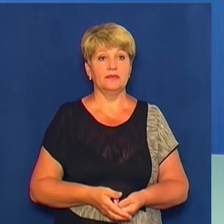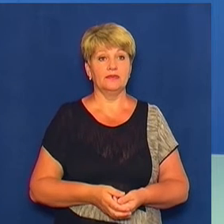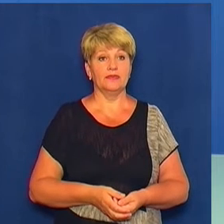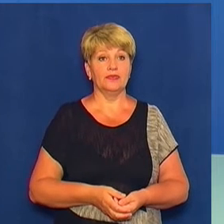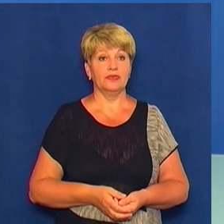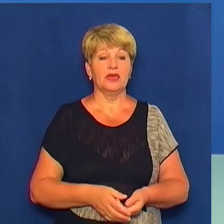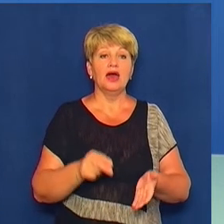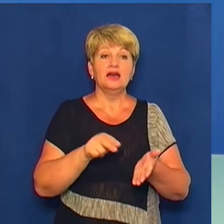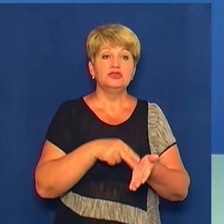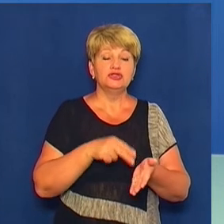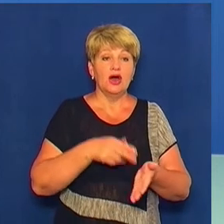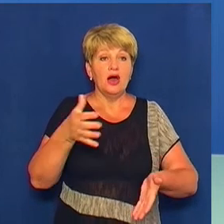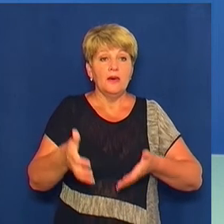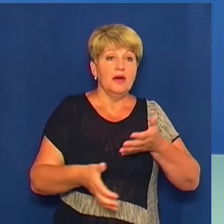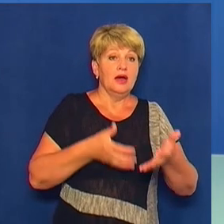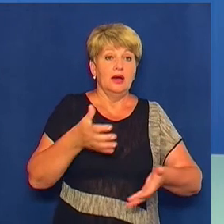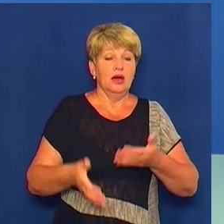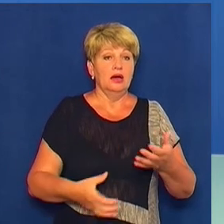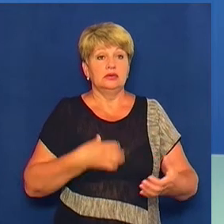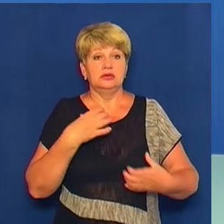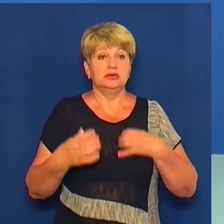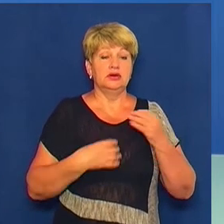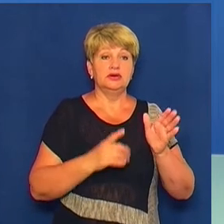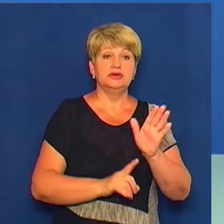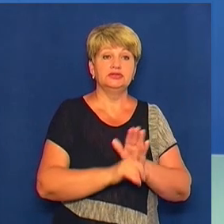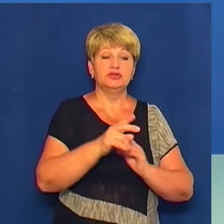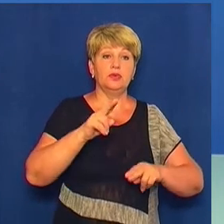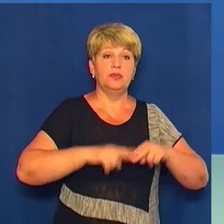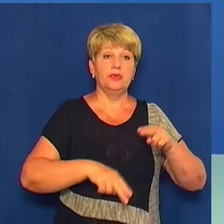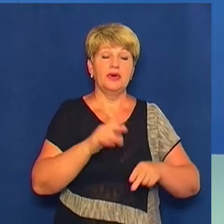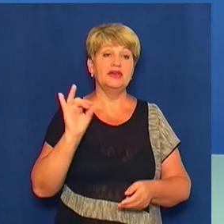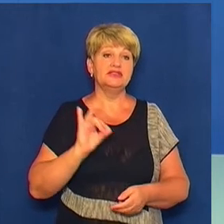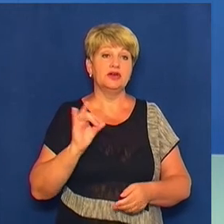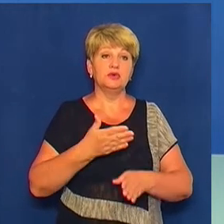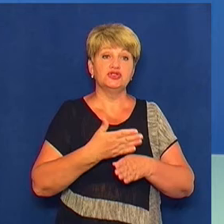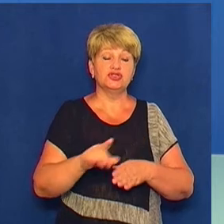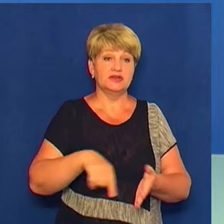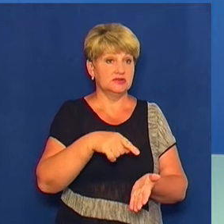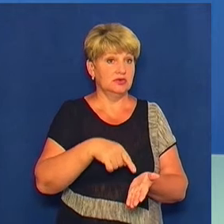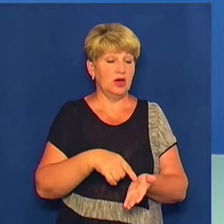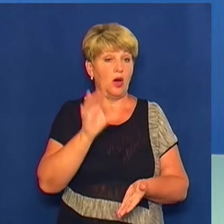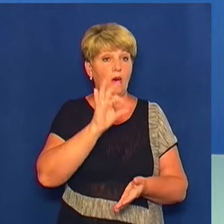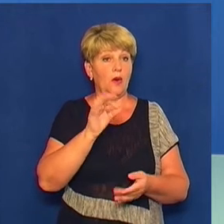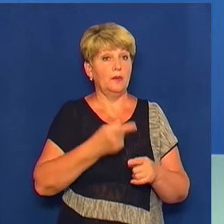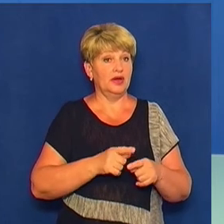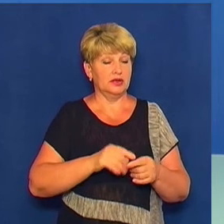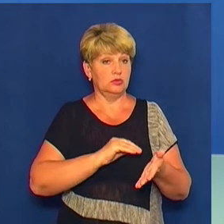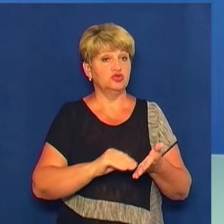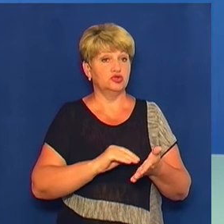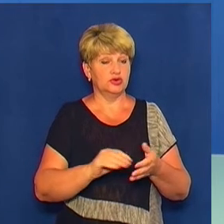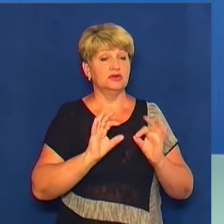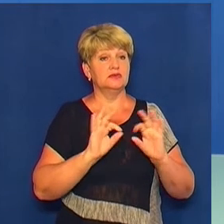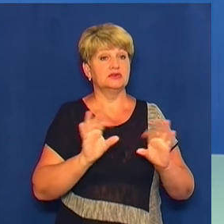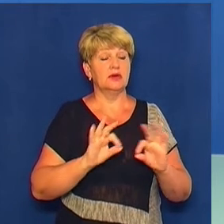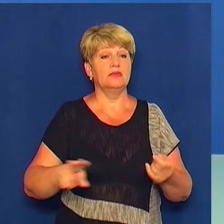Черкаські археологи занепокоєні розпочати будівництвом в історичній частині міста. Про це Суспільному розповів директор музею